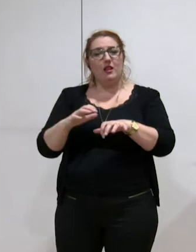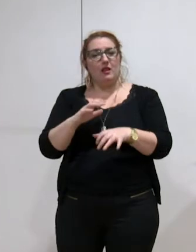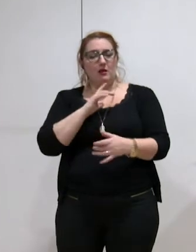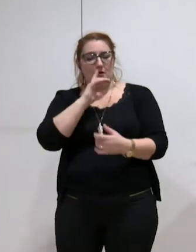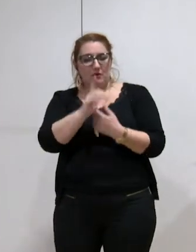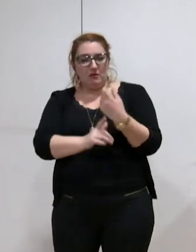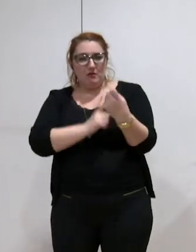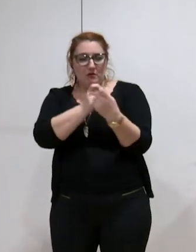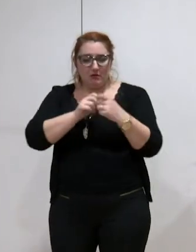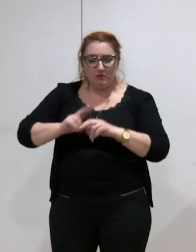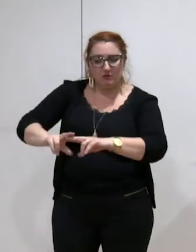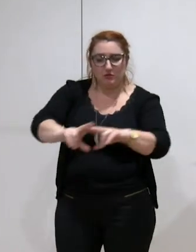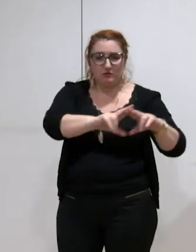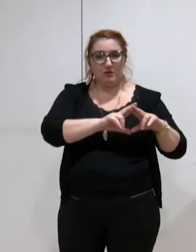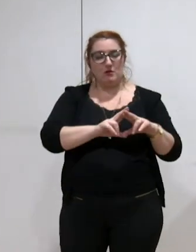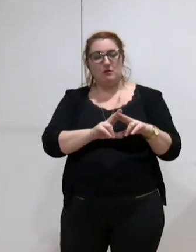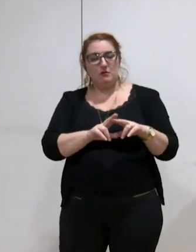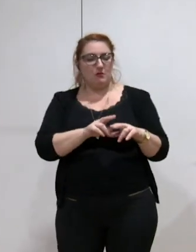est évaluée à 3 millions d'euros.